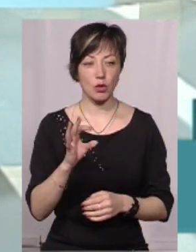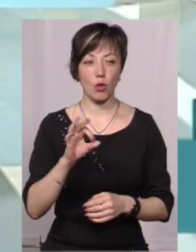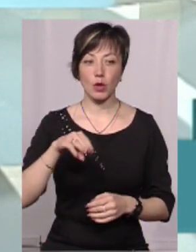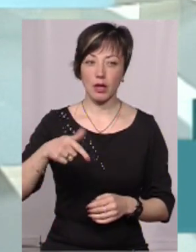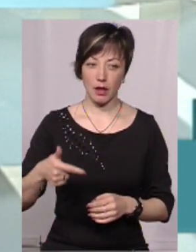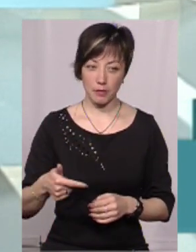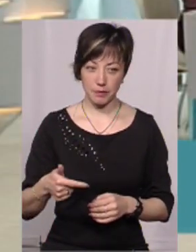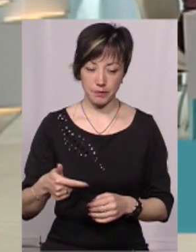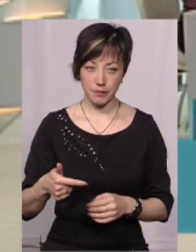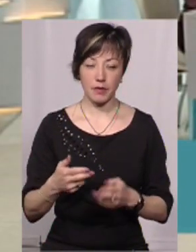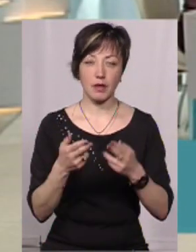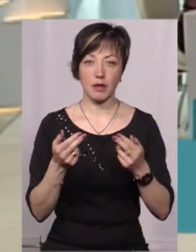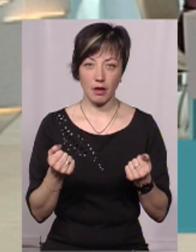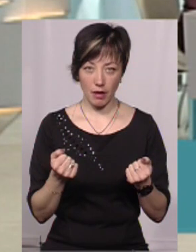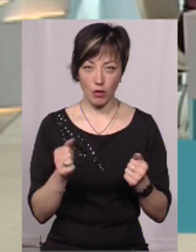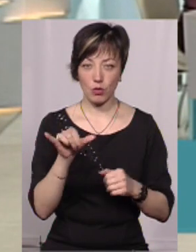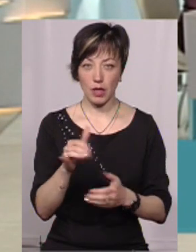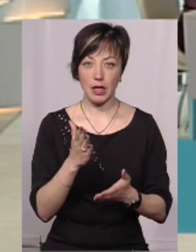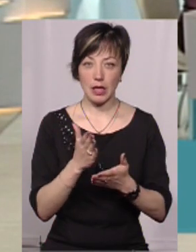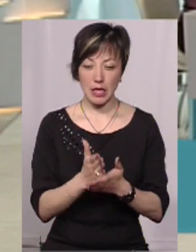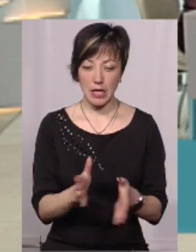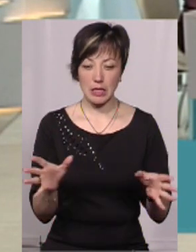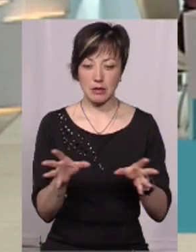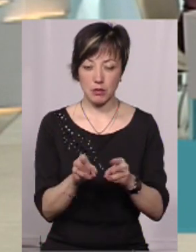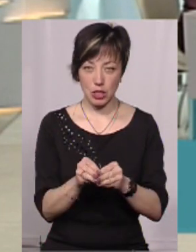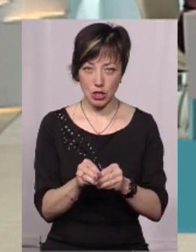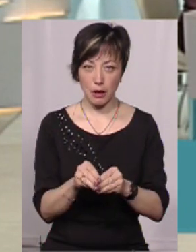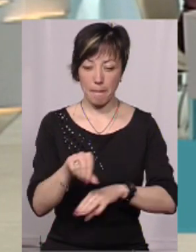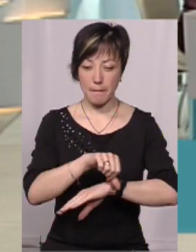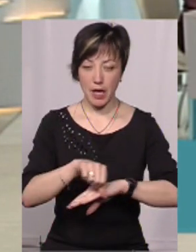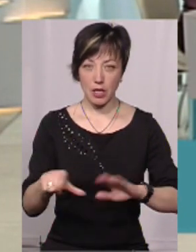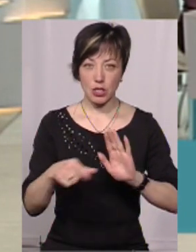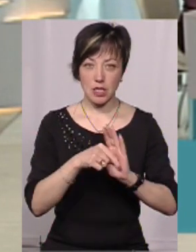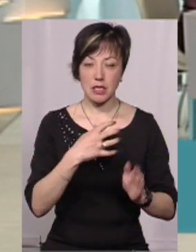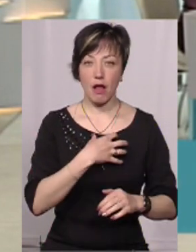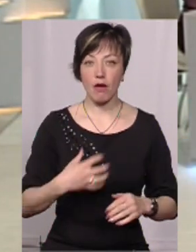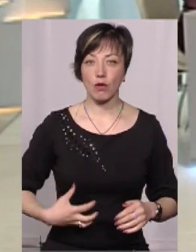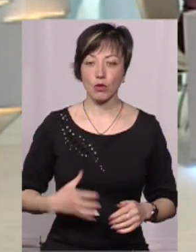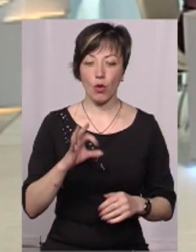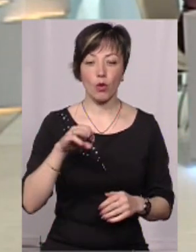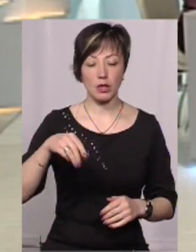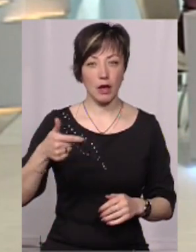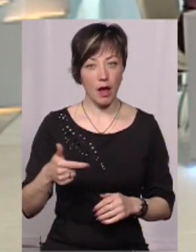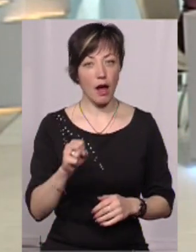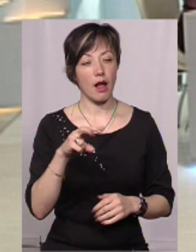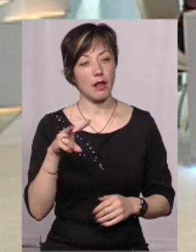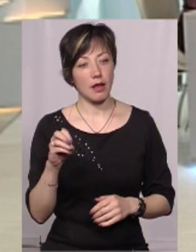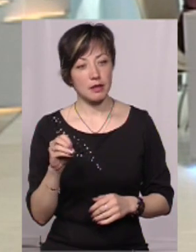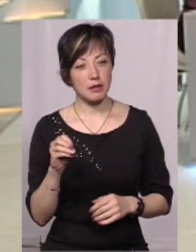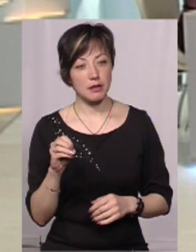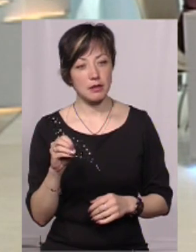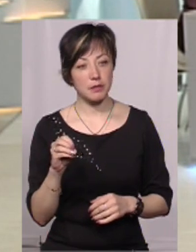'єднаної територіальної громади. Так, не є суміжні межі з Славуцькою об'єднаною територіальною громадою, але,